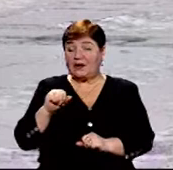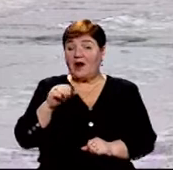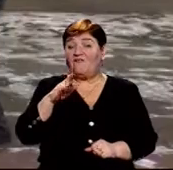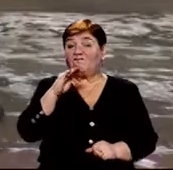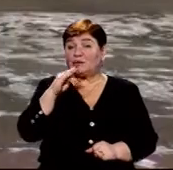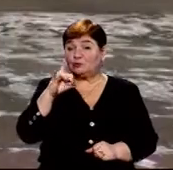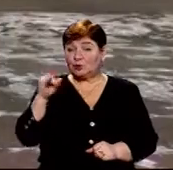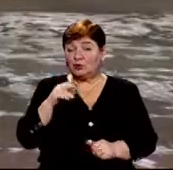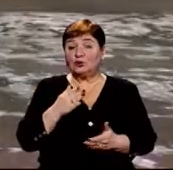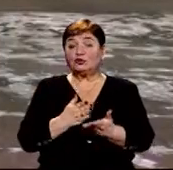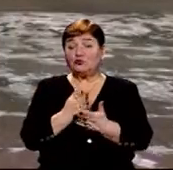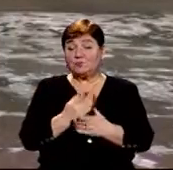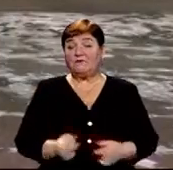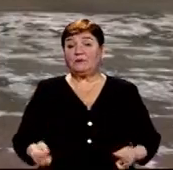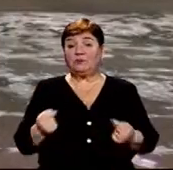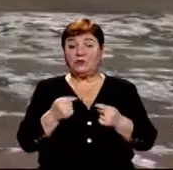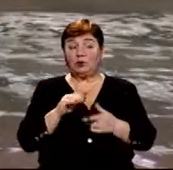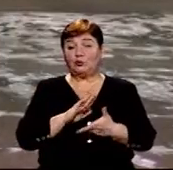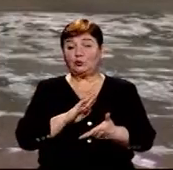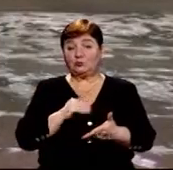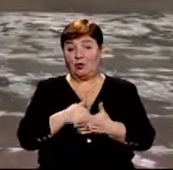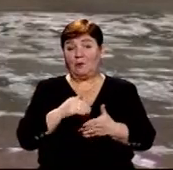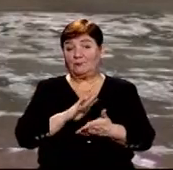міської ради в цей день працювала відповідно до погодних умов.